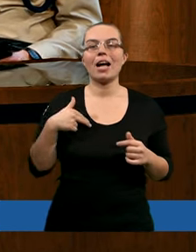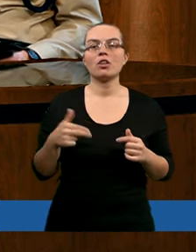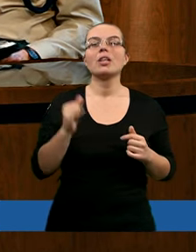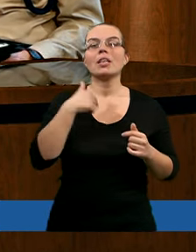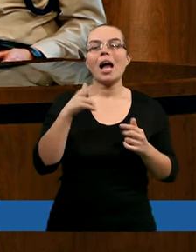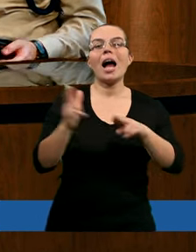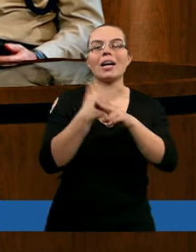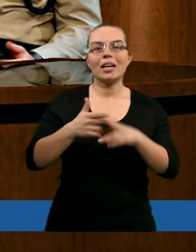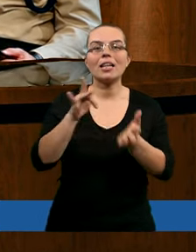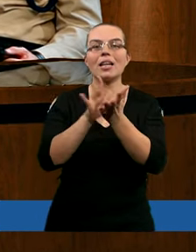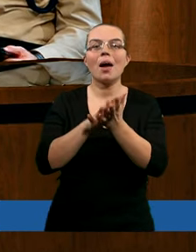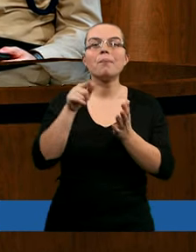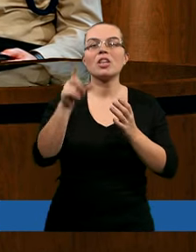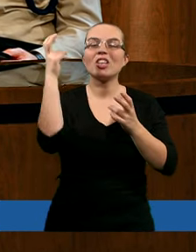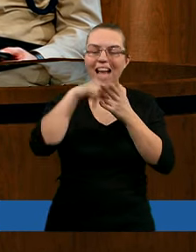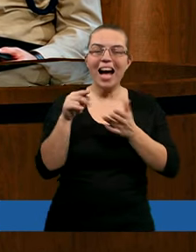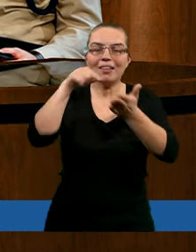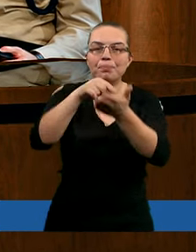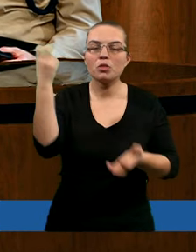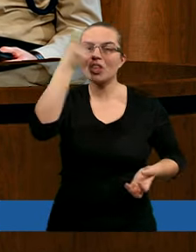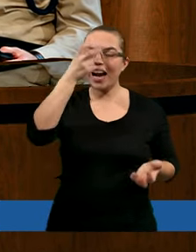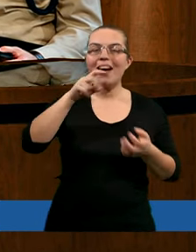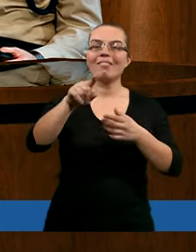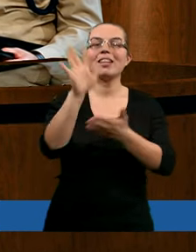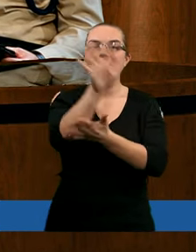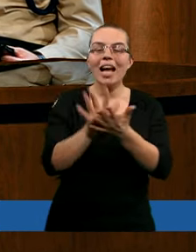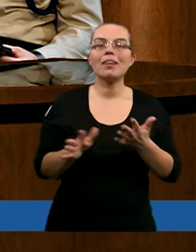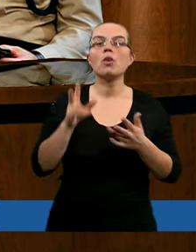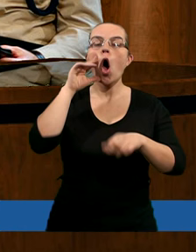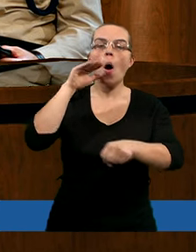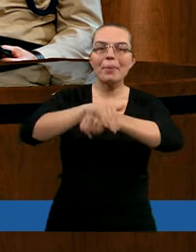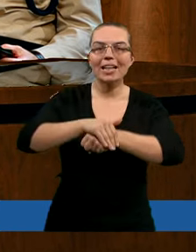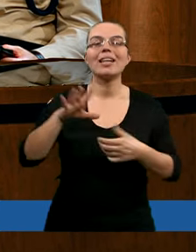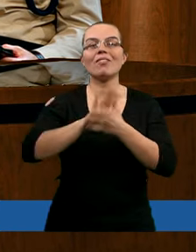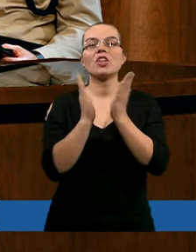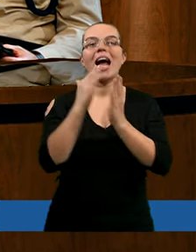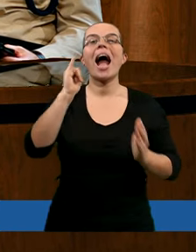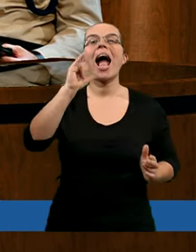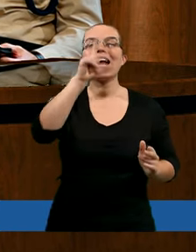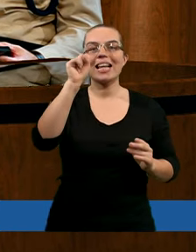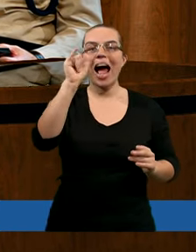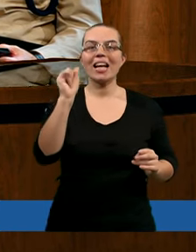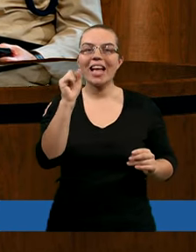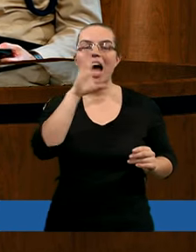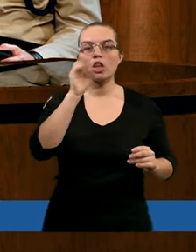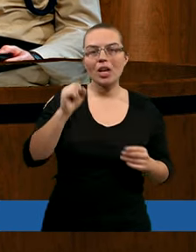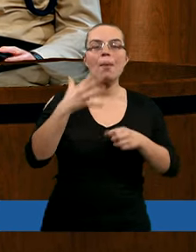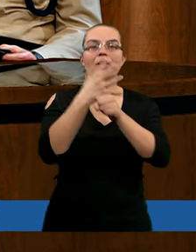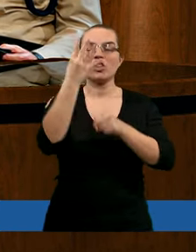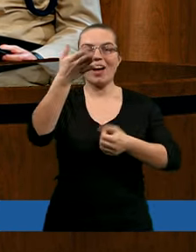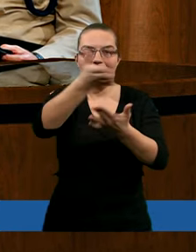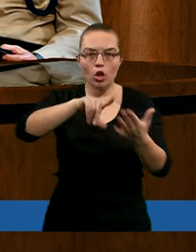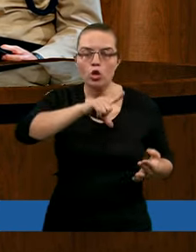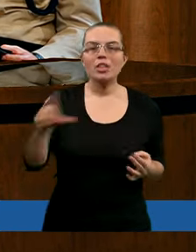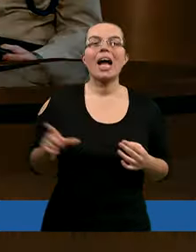Ja kiedyś natknąłem się na taką ciekawą obietnicę w księdze Izajasza w 54 rozdziale,